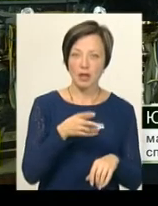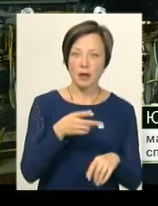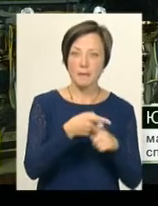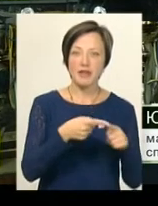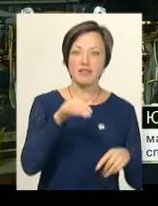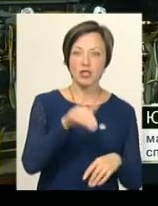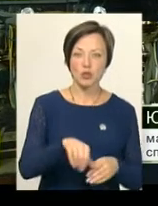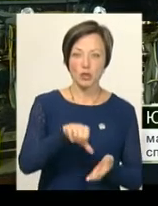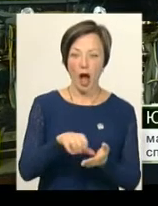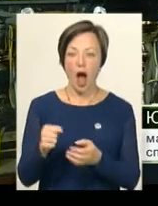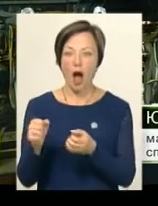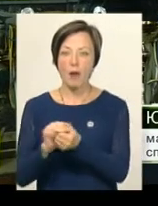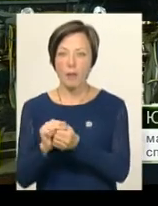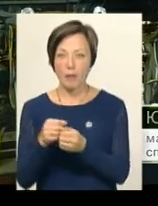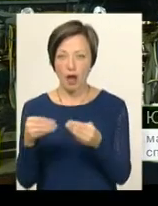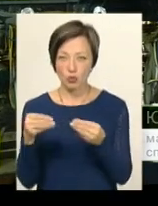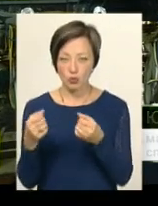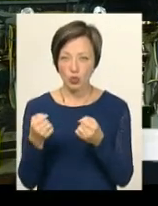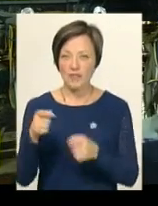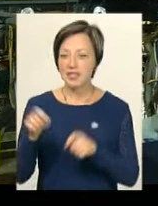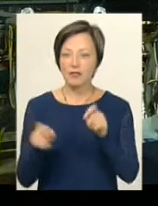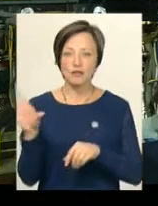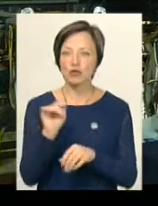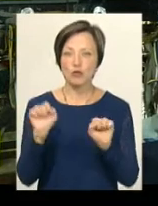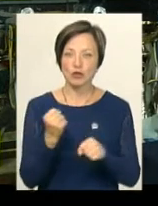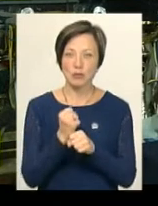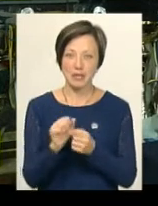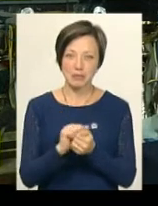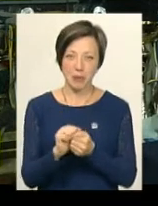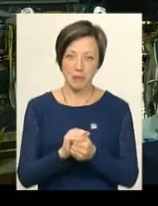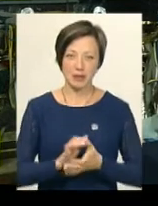учасників. А моделі з картону – це фестиваль усього, що можна зробити з паперу.